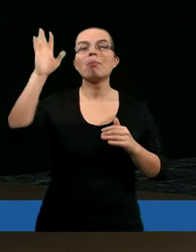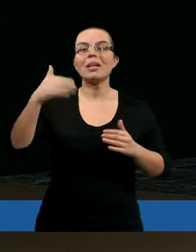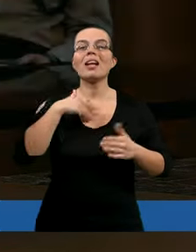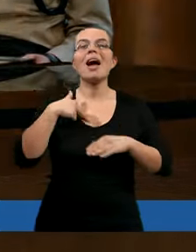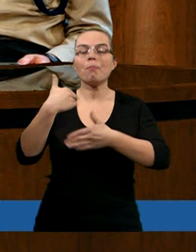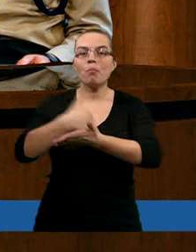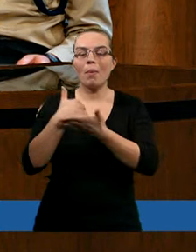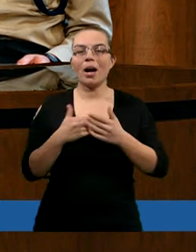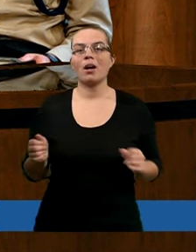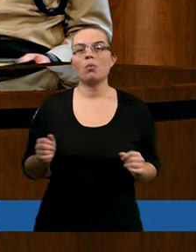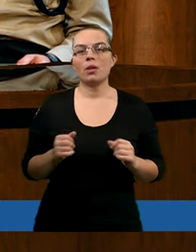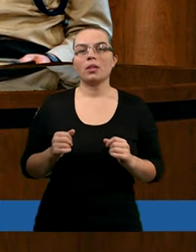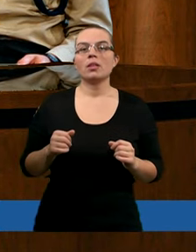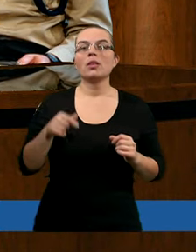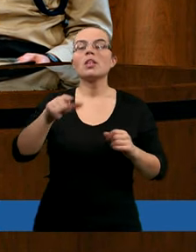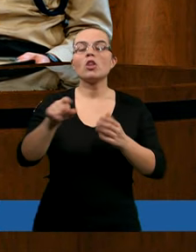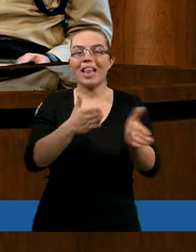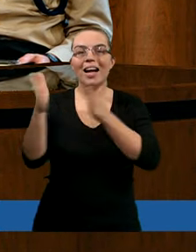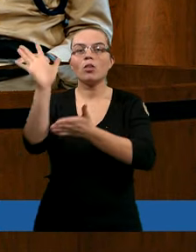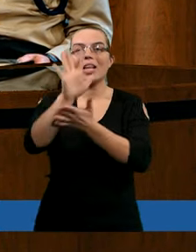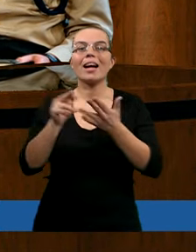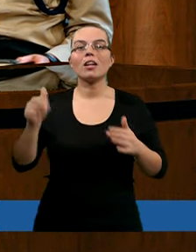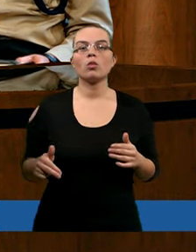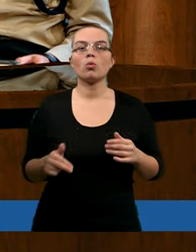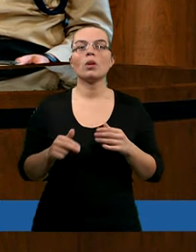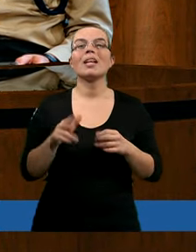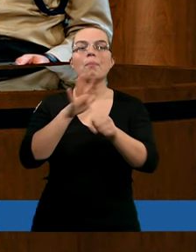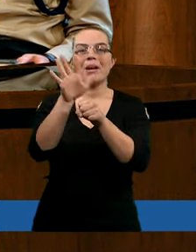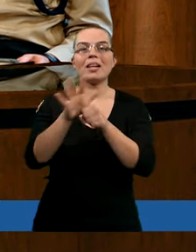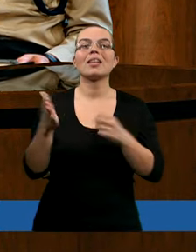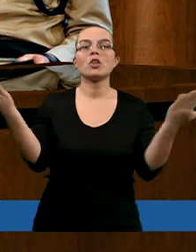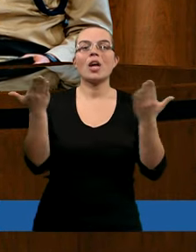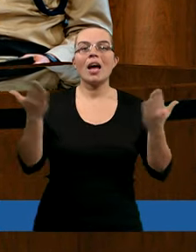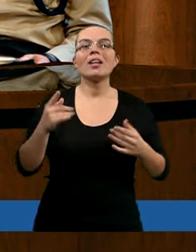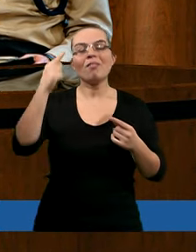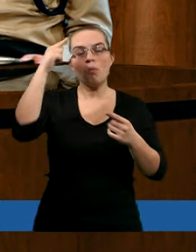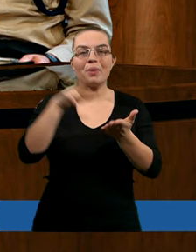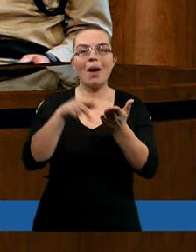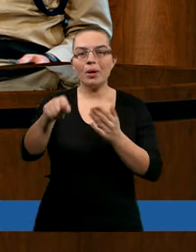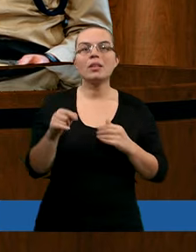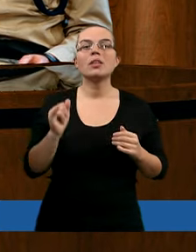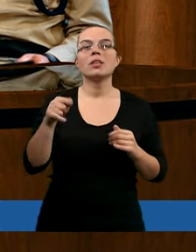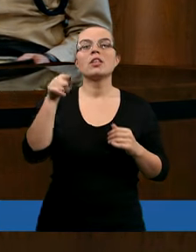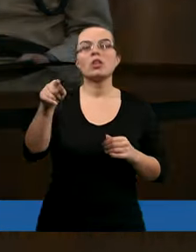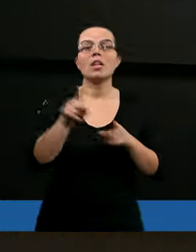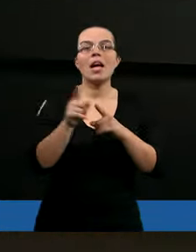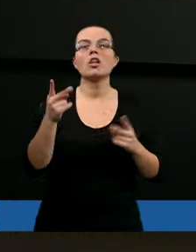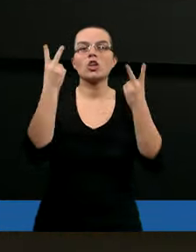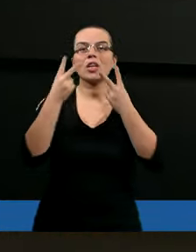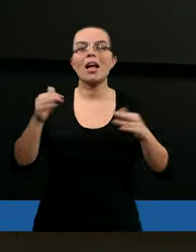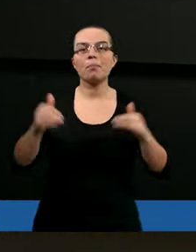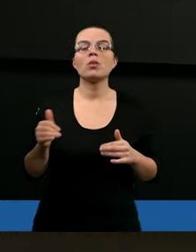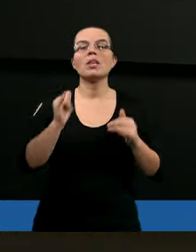wieczne. Podnośnie tego tekstu XV, o którym wspomniałeś, czy ktoś mógłby przeczytać